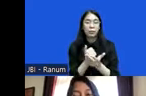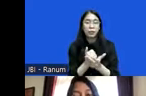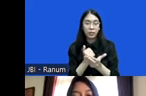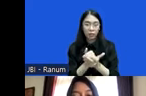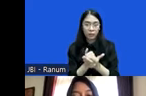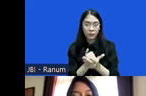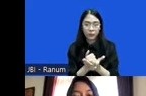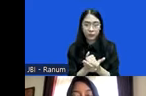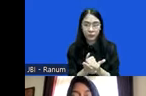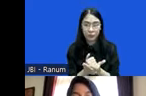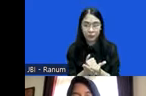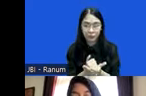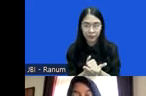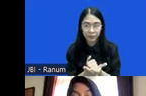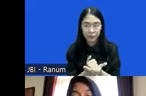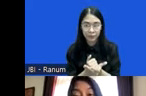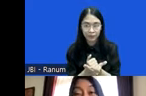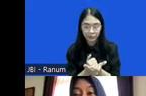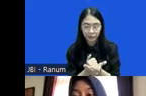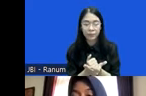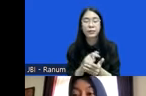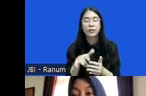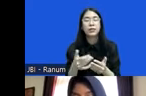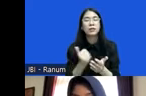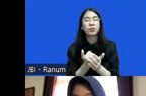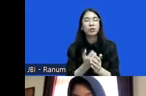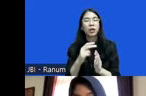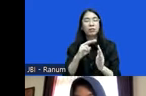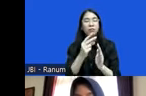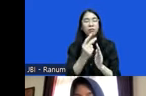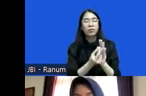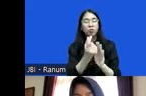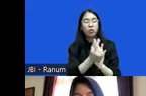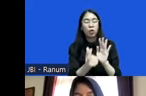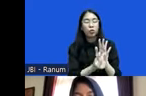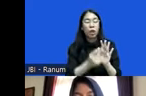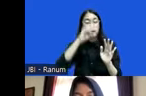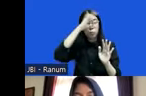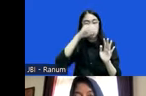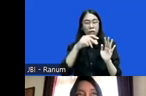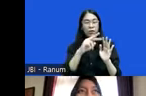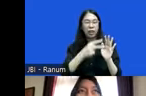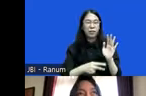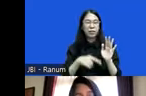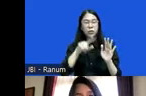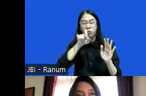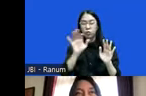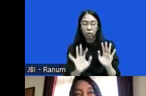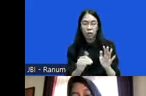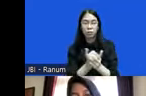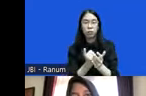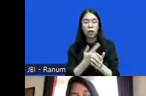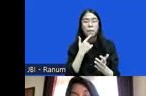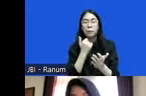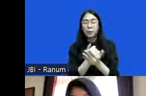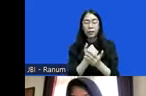revisi undang-undang Polri itu sebetulnya juga tidak diperlukan gitu jadi poin penting apa yang kita bahas